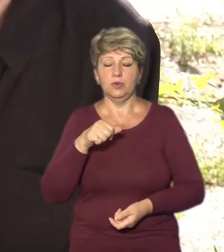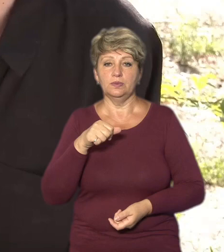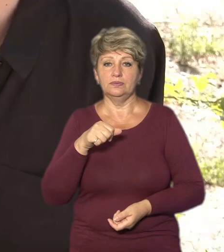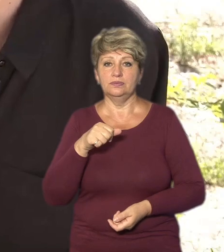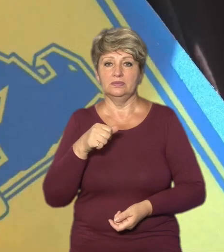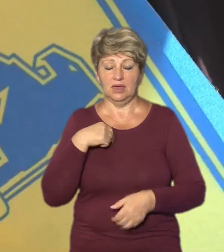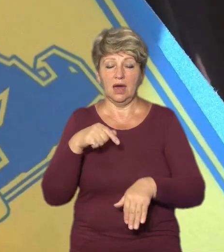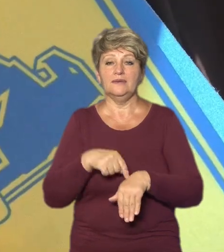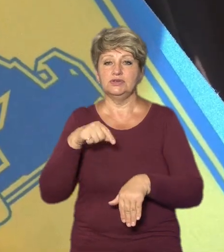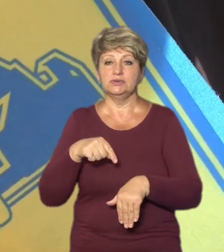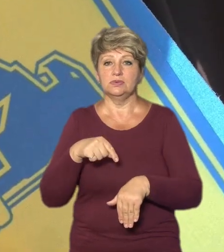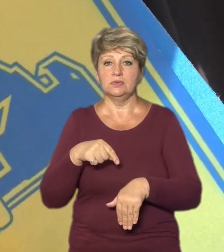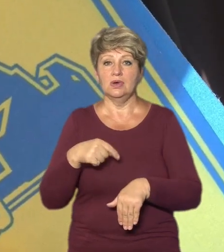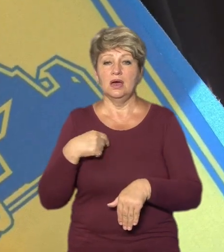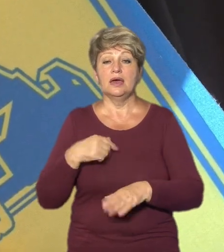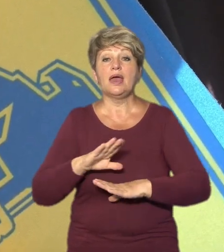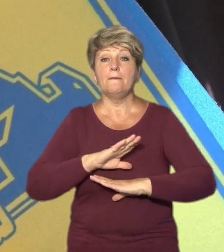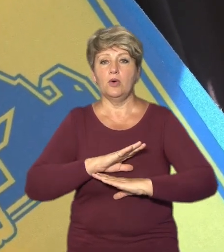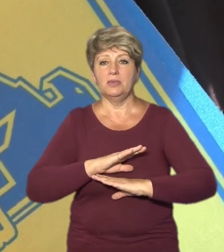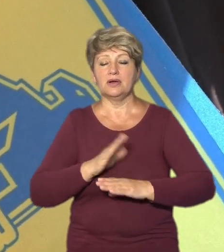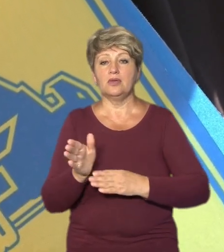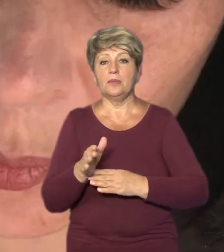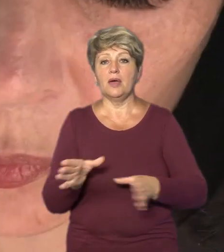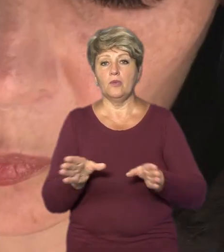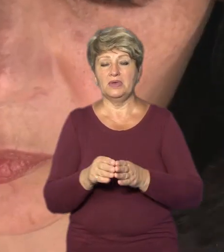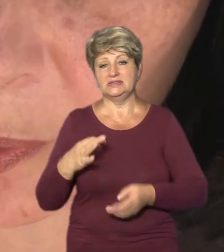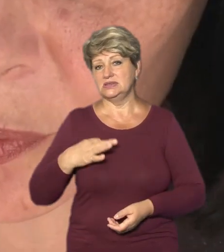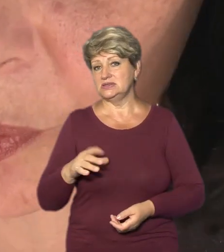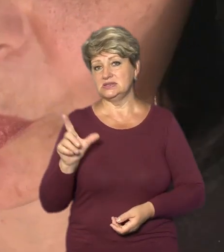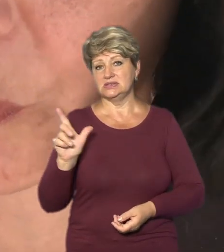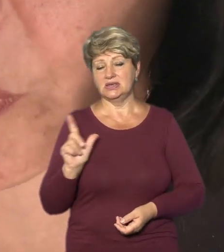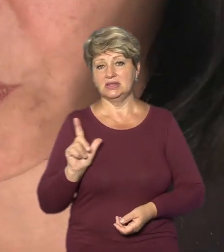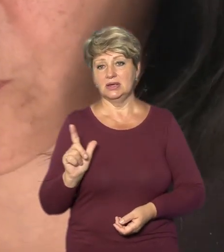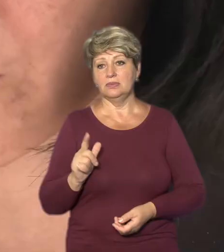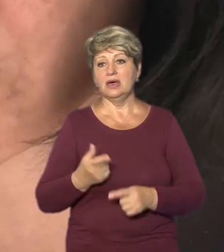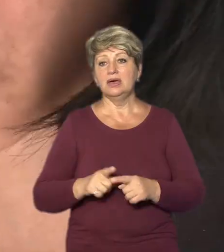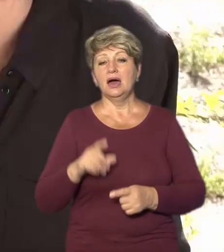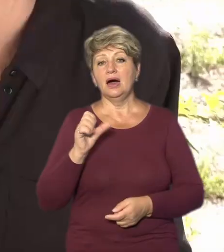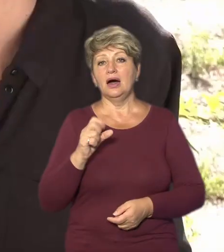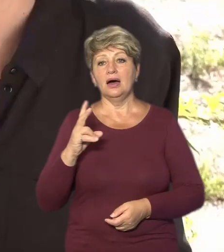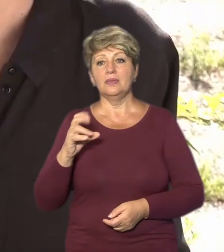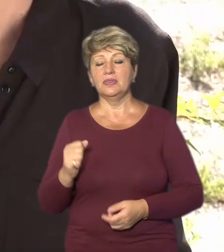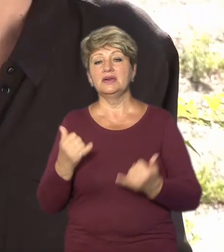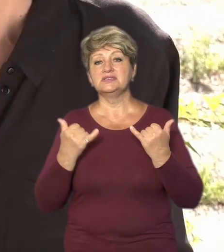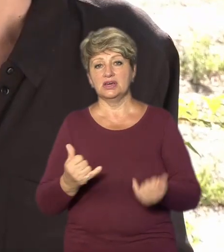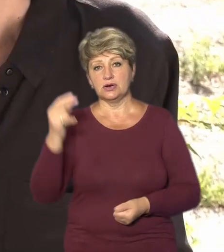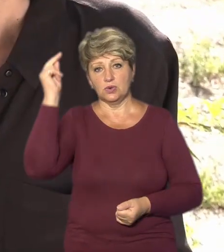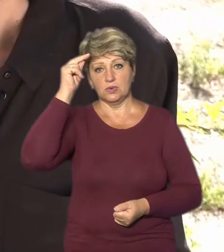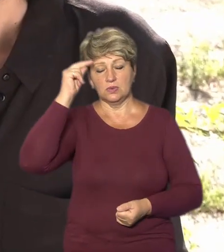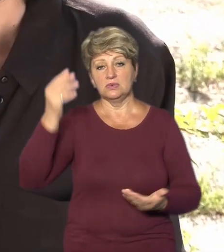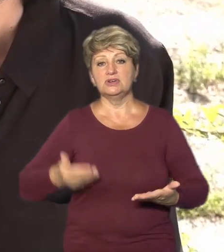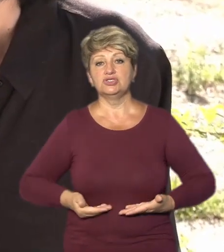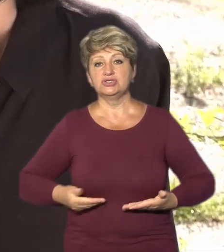я відчула. Я померла в Маріуполі місті з ним. Це Анна Древ'янко і зараз вона вчиться жити